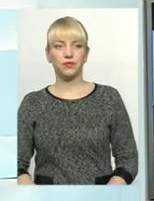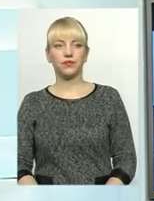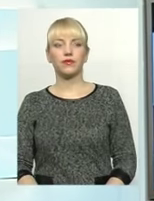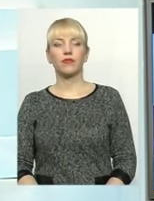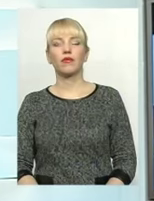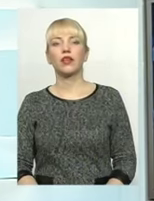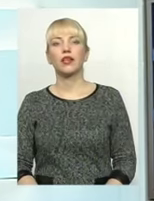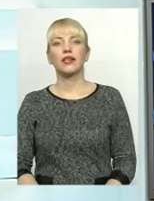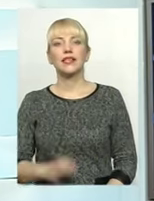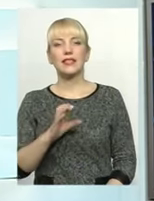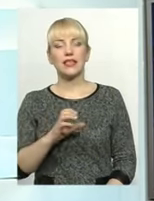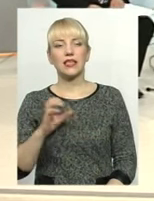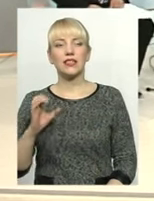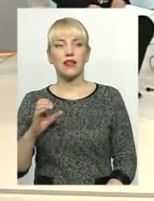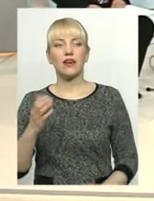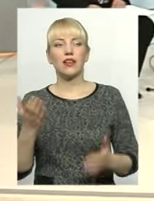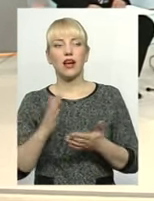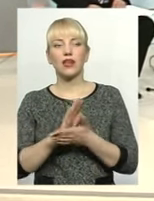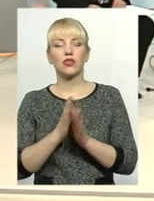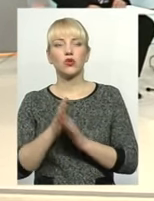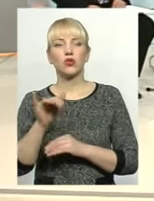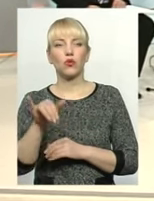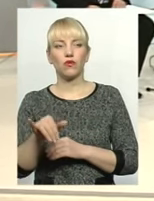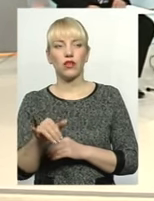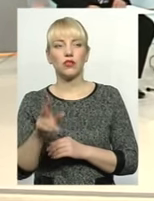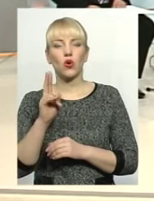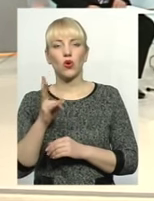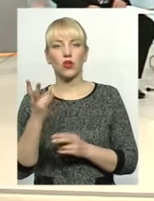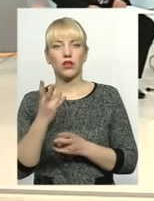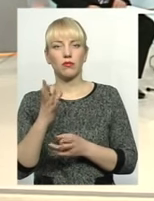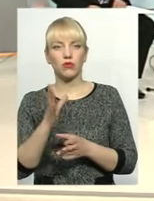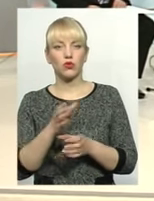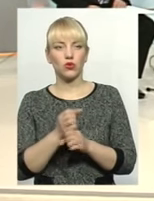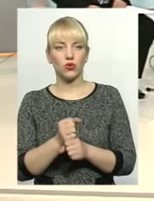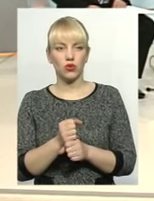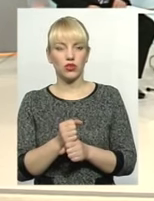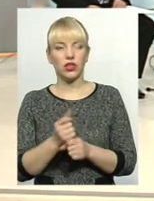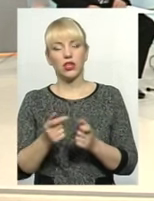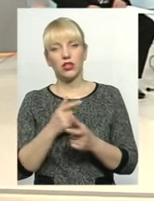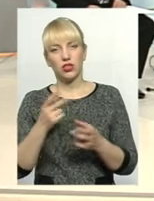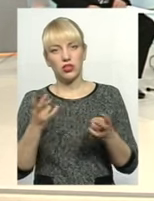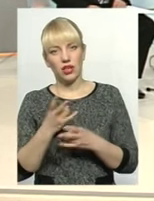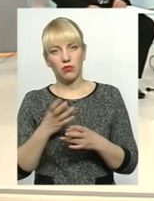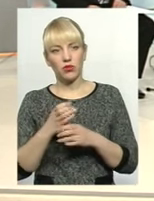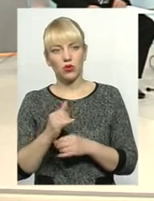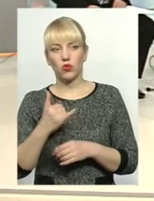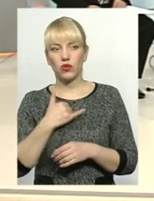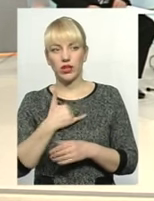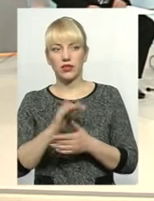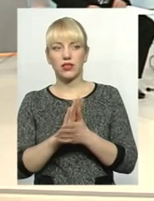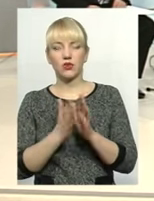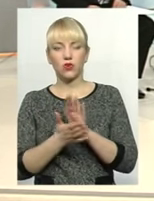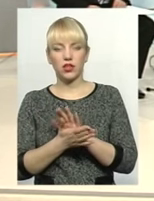Сергій Сильвестрович, яка ситуація у вас? Кого доводиться скорочувати і чи доводиться у вас? У ситуація трошки,